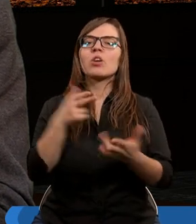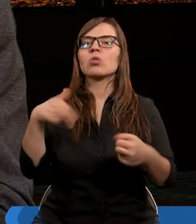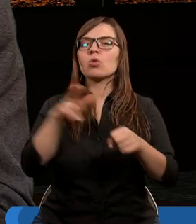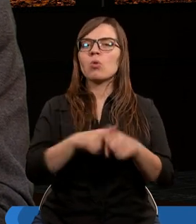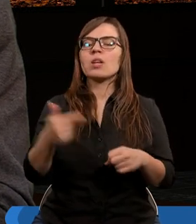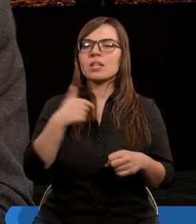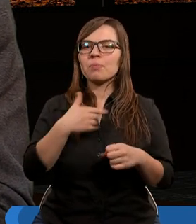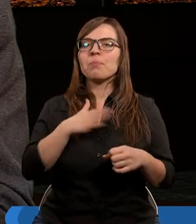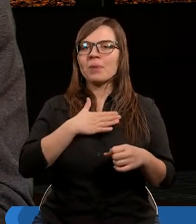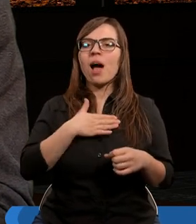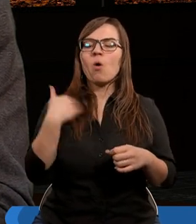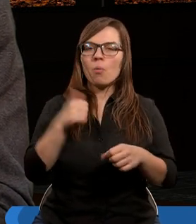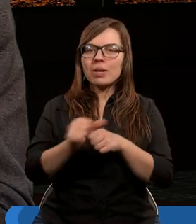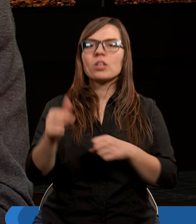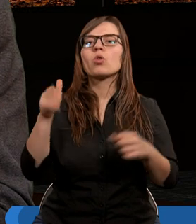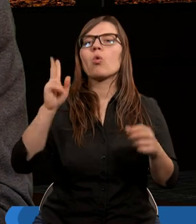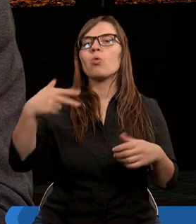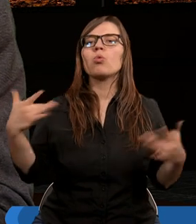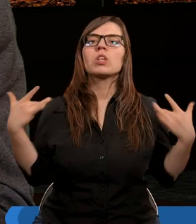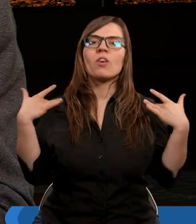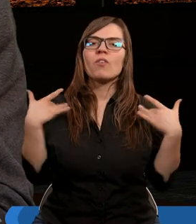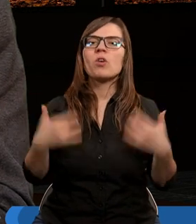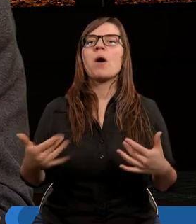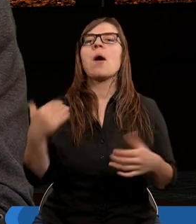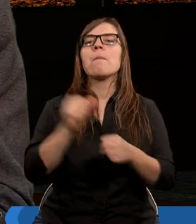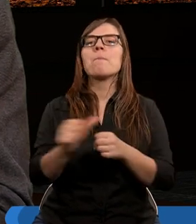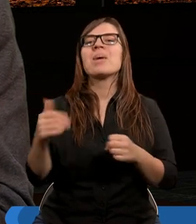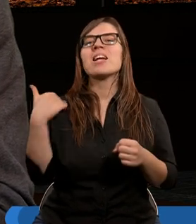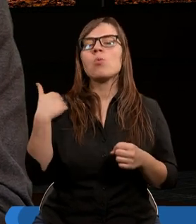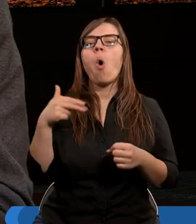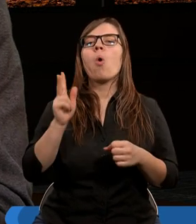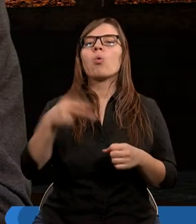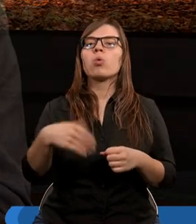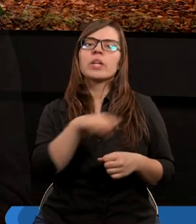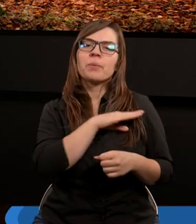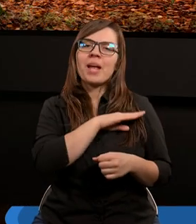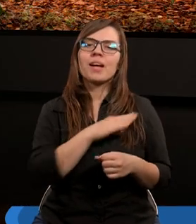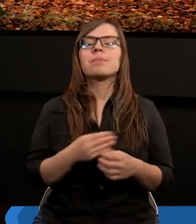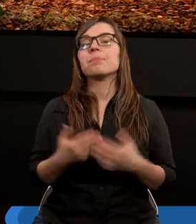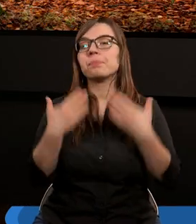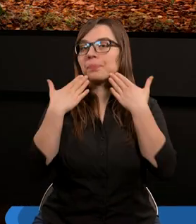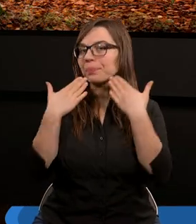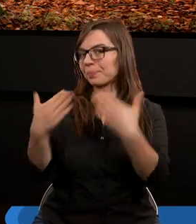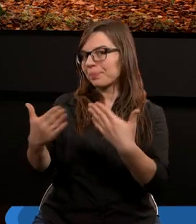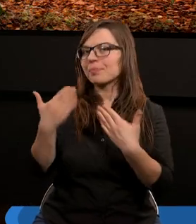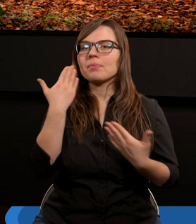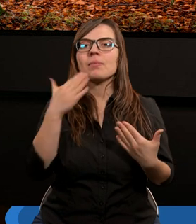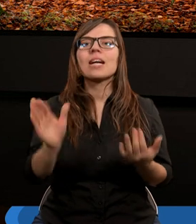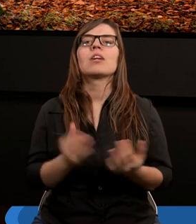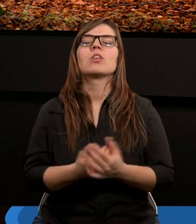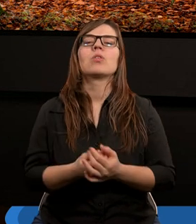które miało mi być ku żywotowi, było ku śmierci. Dziękuję bardzo.